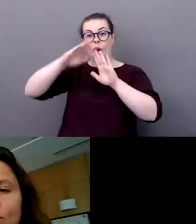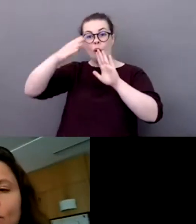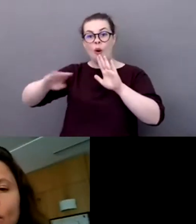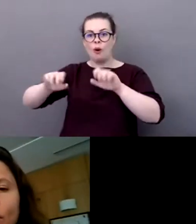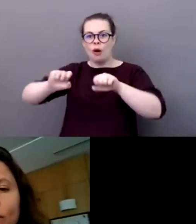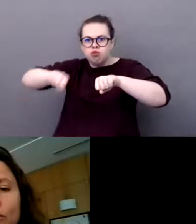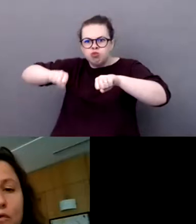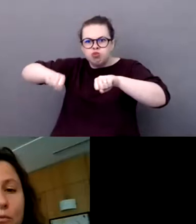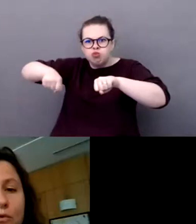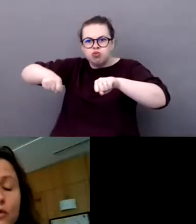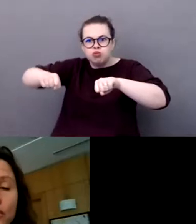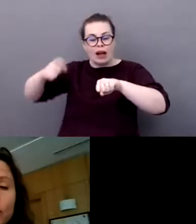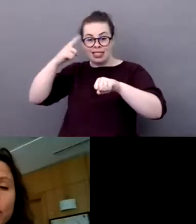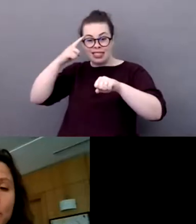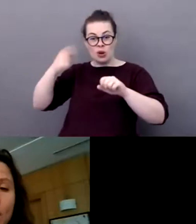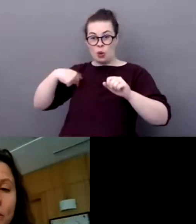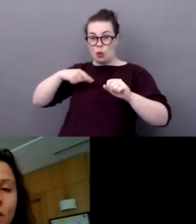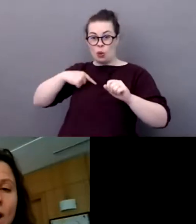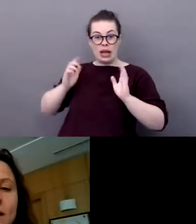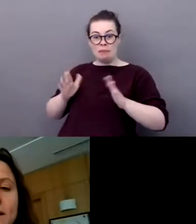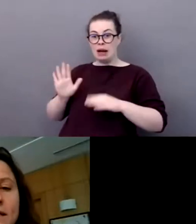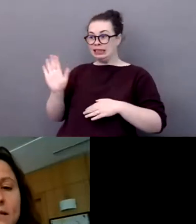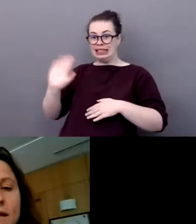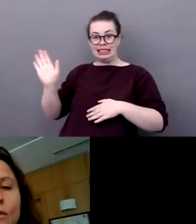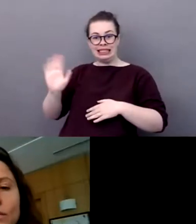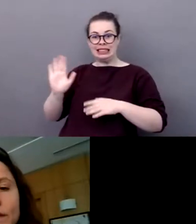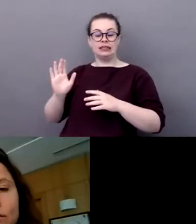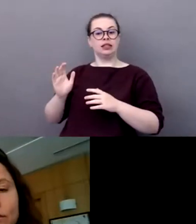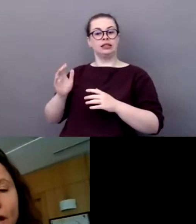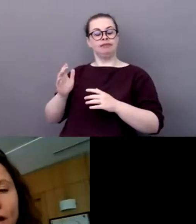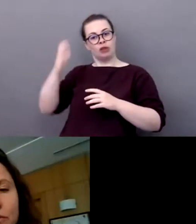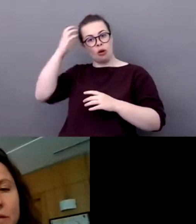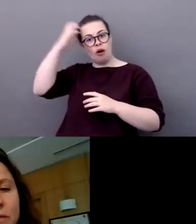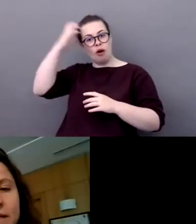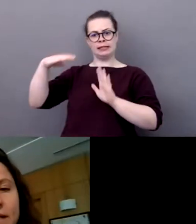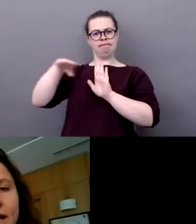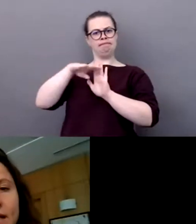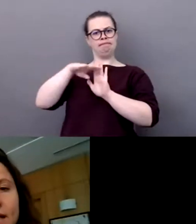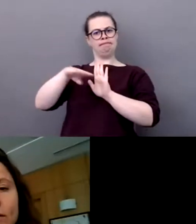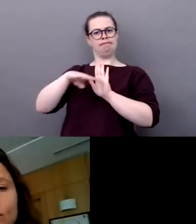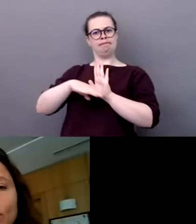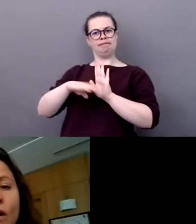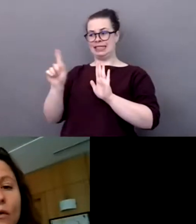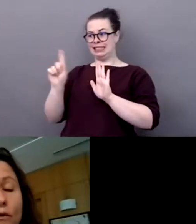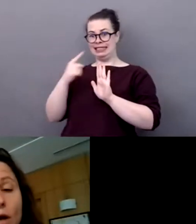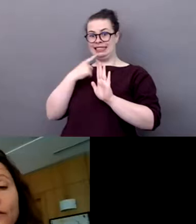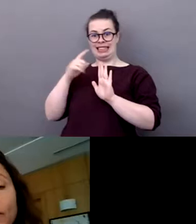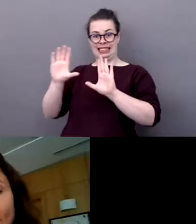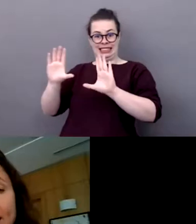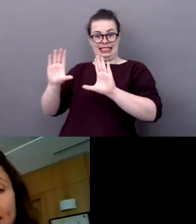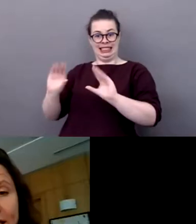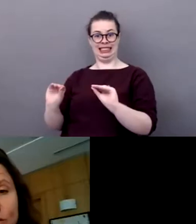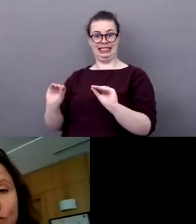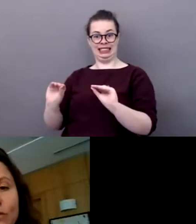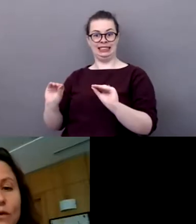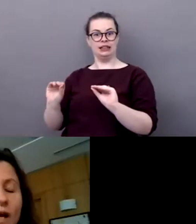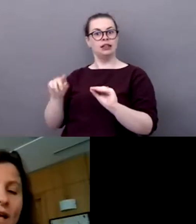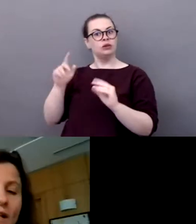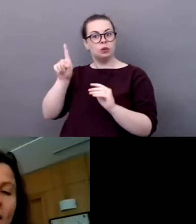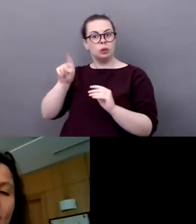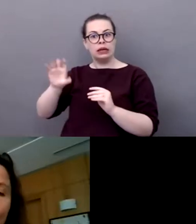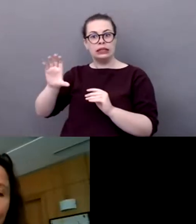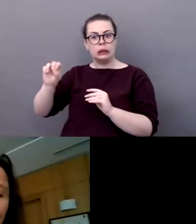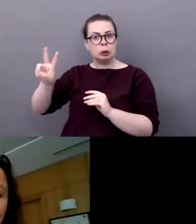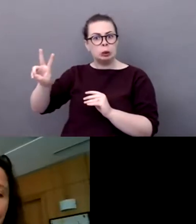où de plus en plus de gens, notamment là pendant la crise sanitaire, auront découvert la possibilité d'aller courir en forêt, enfin la nécessité du coup d